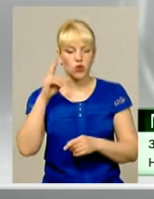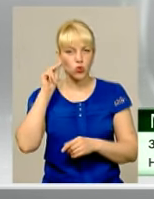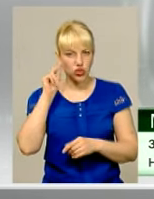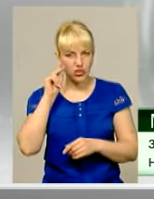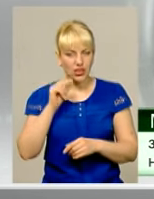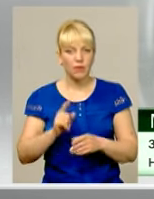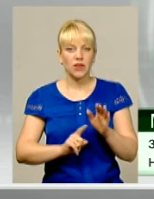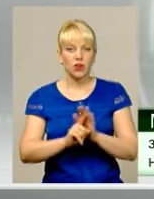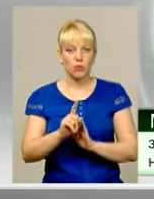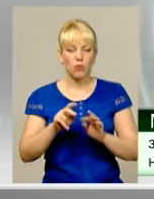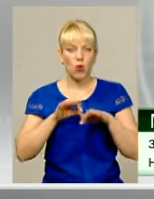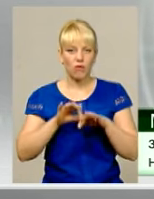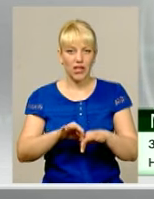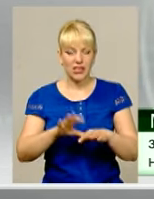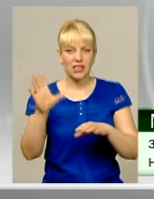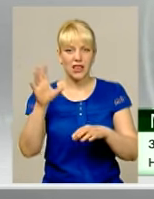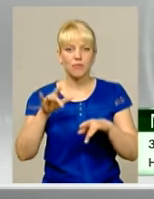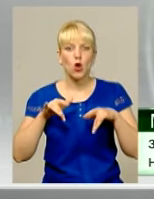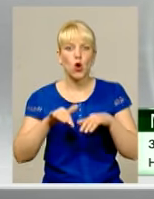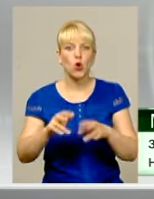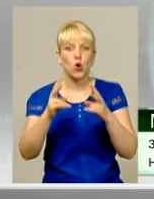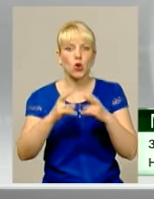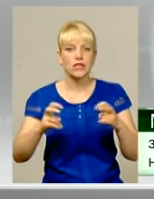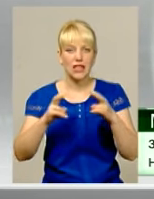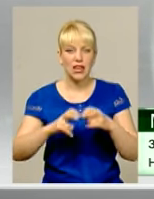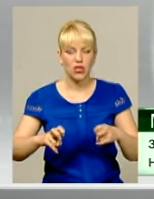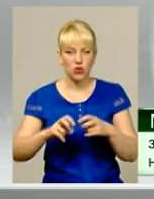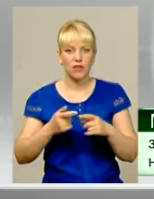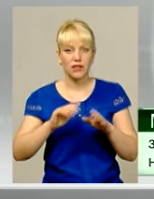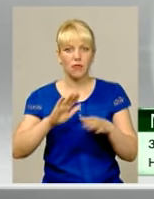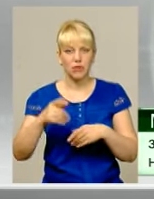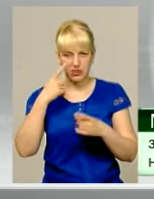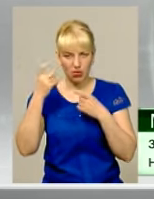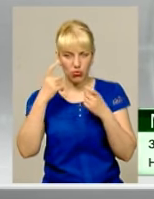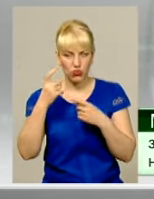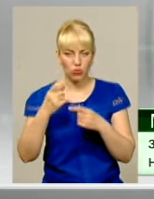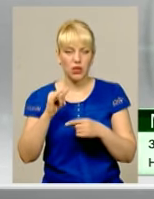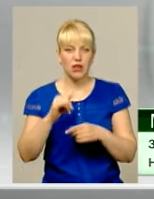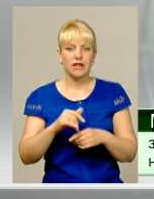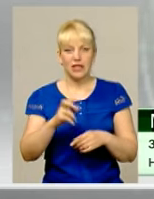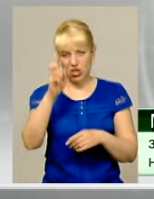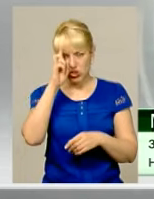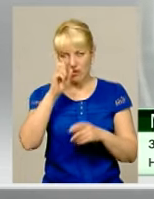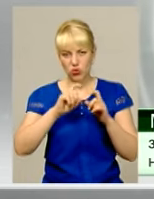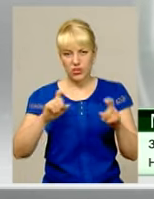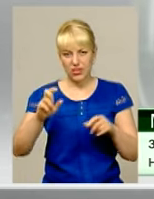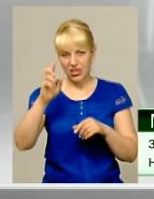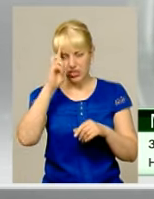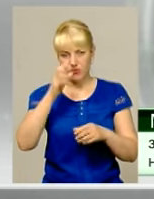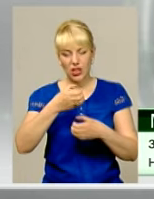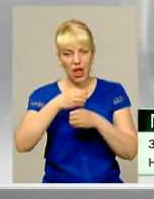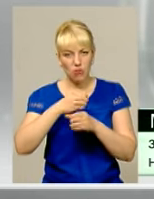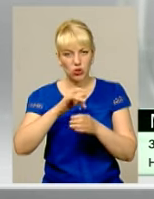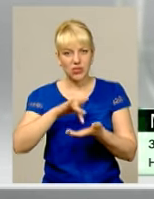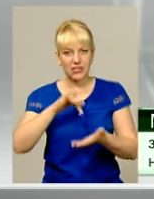розпочаток проведення підрозслідування після надходження термінових повідомлень в державну установу Хмельницький обласний лабораторний